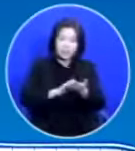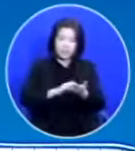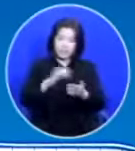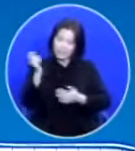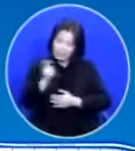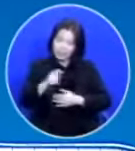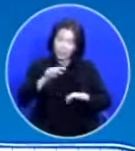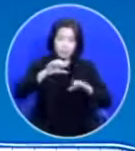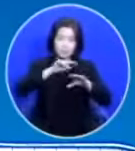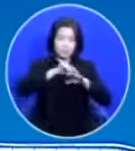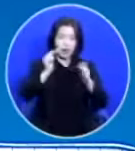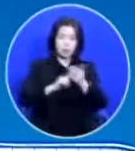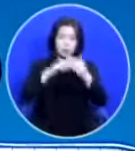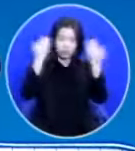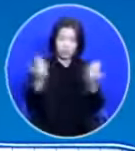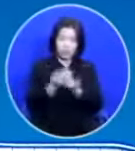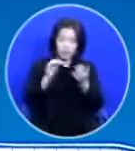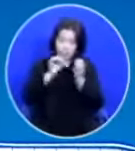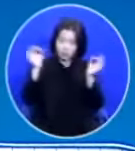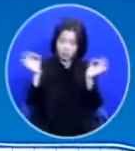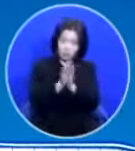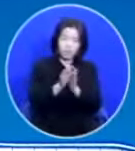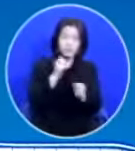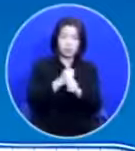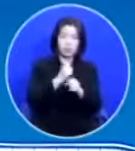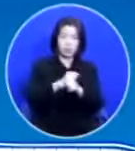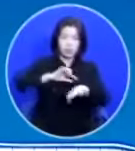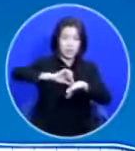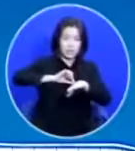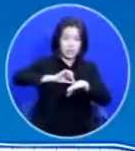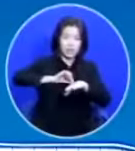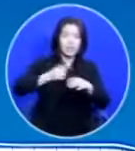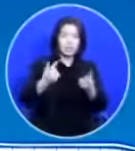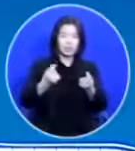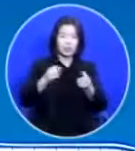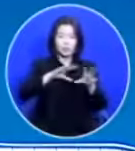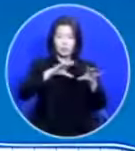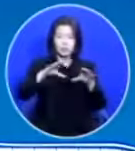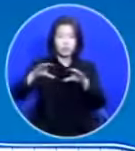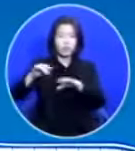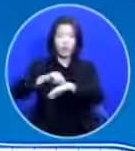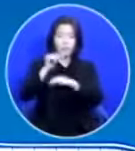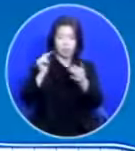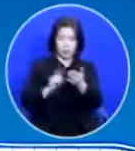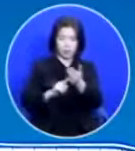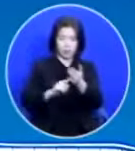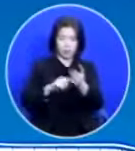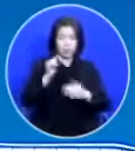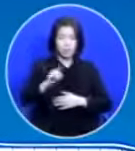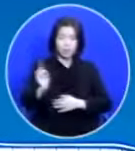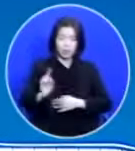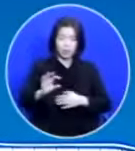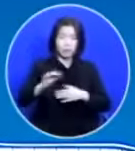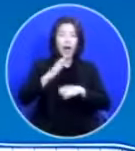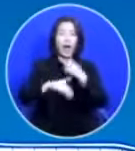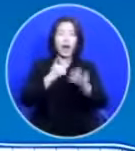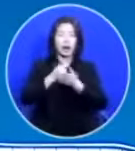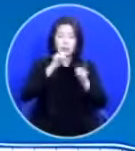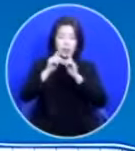제거하고 살처럼 부드러운 마음 이 부드러운 마음이라는 것은 하나님의 말씀대로 살고 싶은 마음